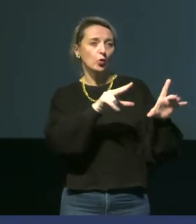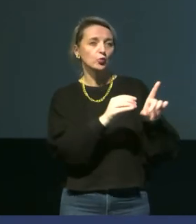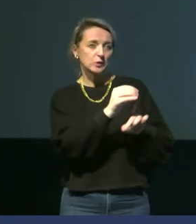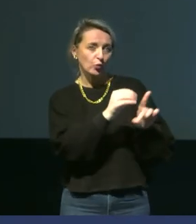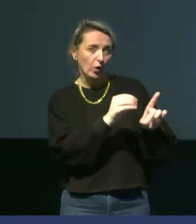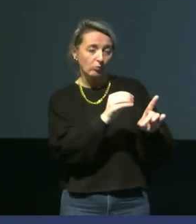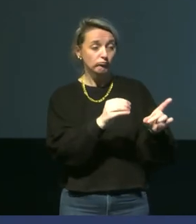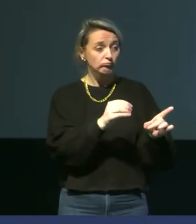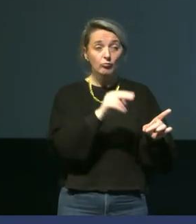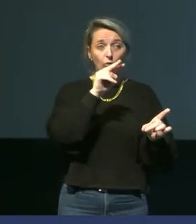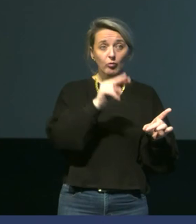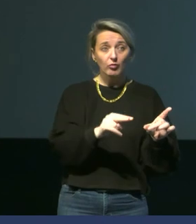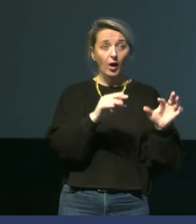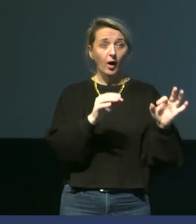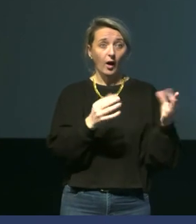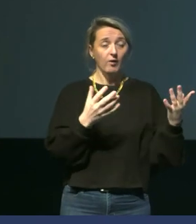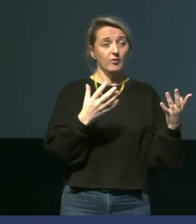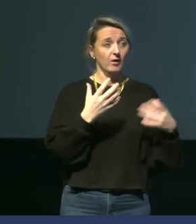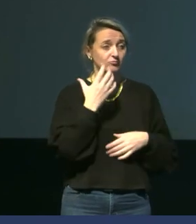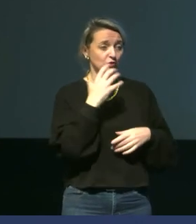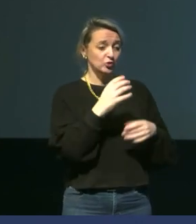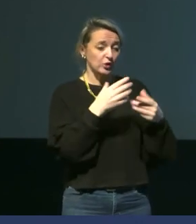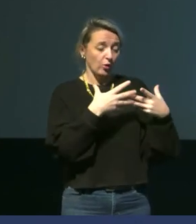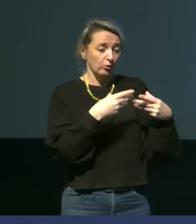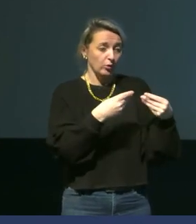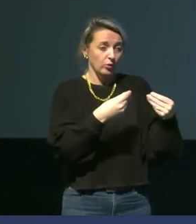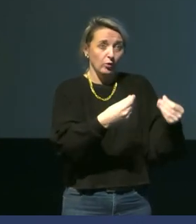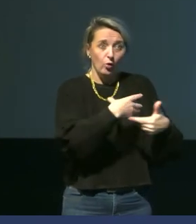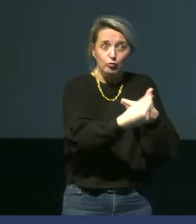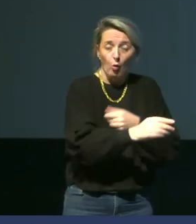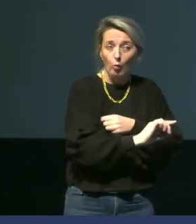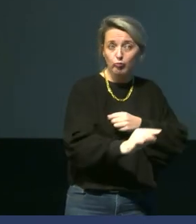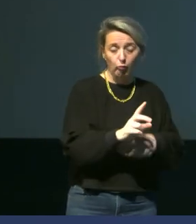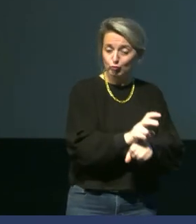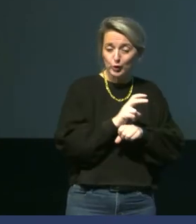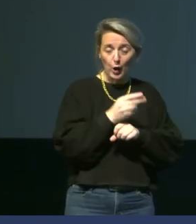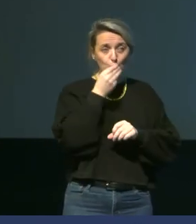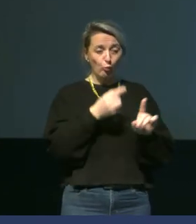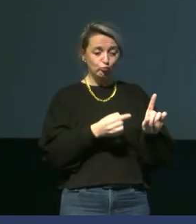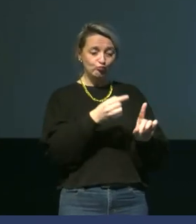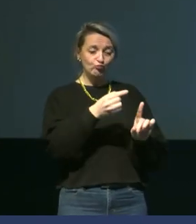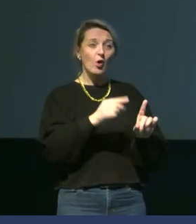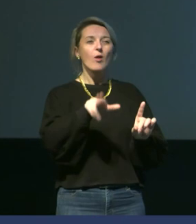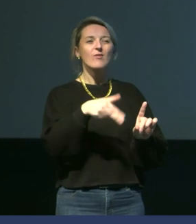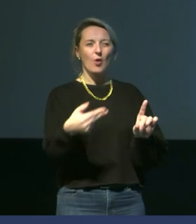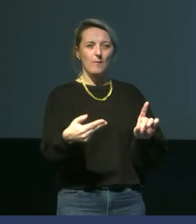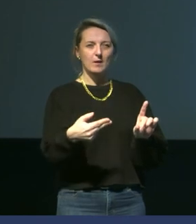Effectivement, il n'y pas beaucoup de pertes de chaleur lorsqu'ils sont dans l'air. Les individus maintiennent leur tissu stable à normothermie. Puis, on les a nourris, on les a mis en